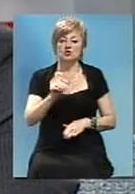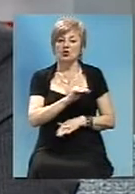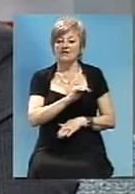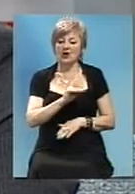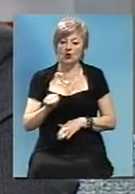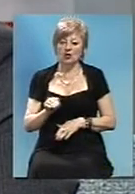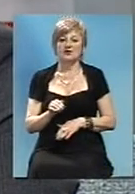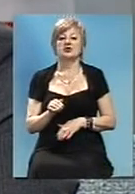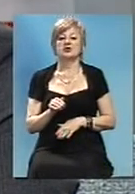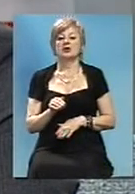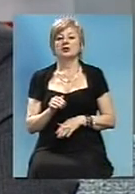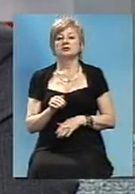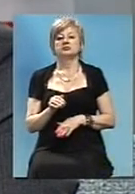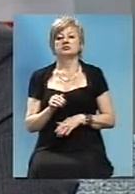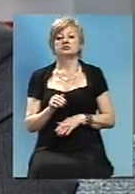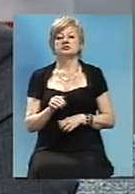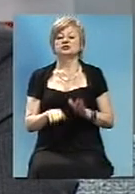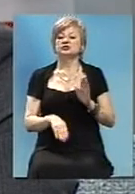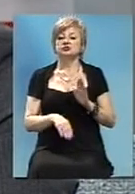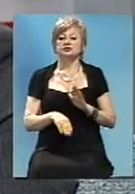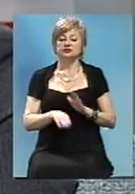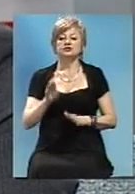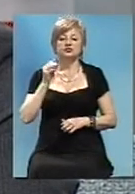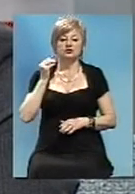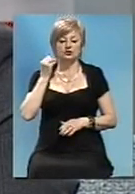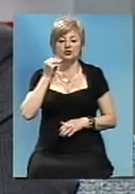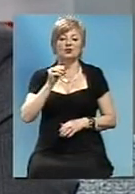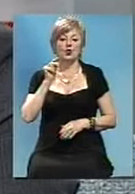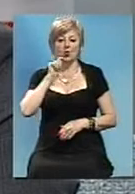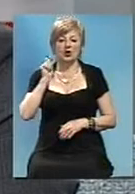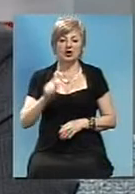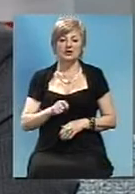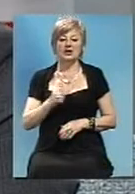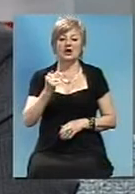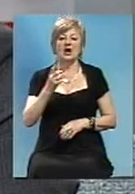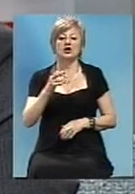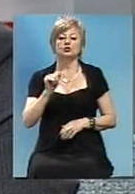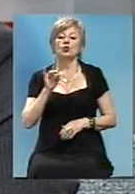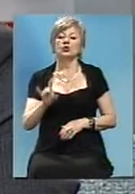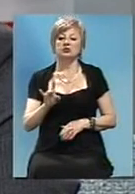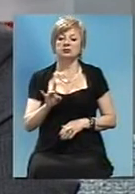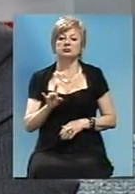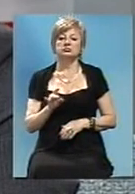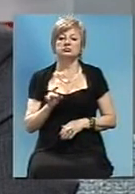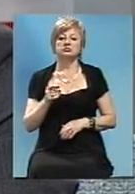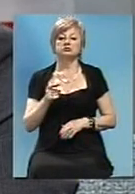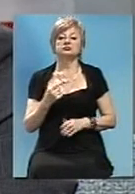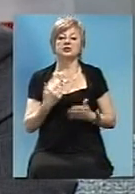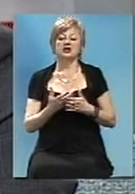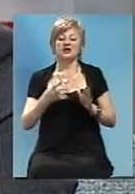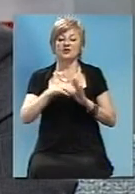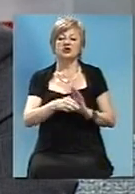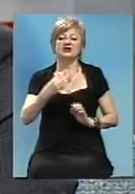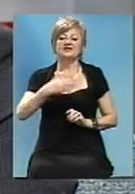высоких позицій в Україні і в мире. Це компанія «Анур», яка входит в тридцатку лучших